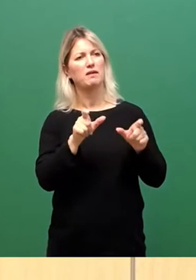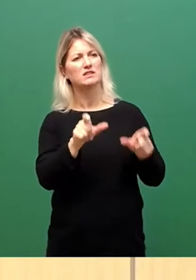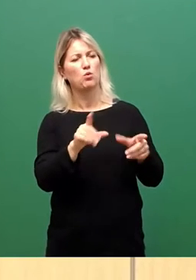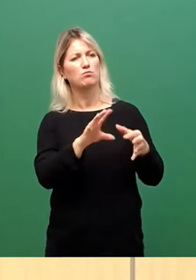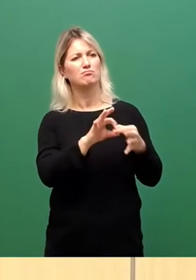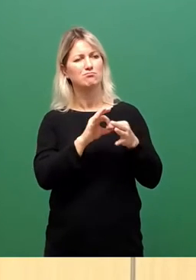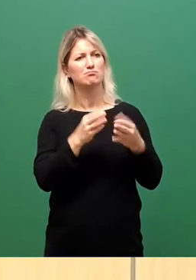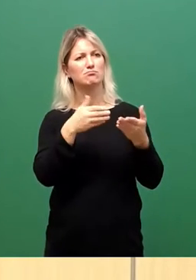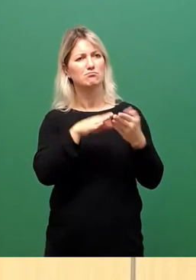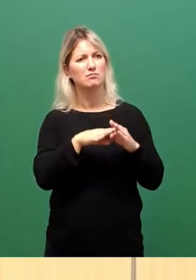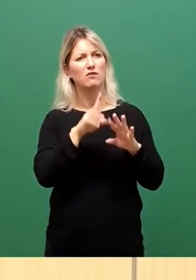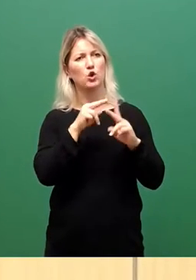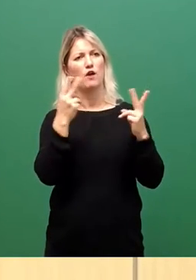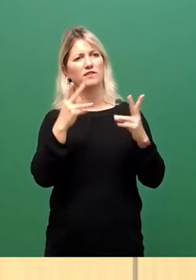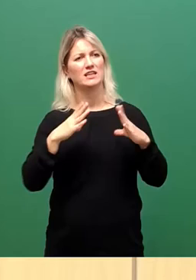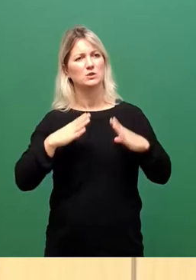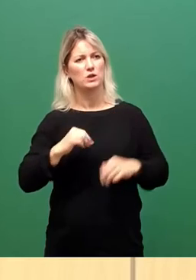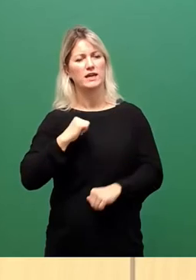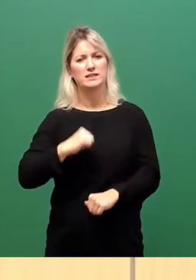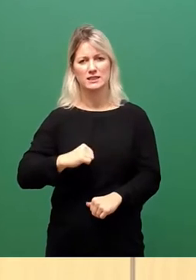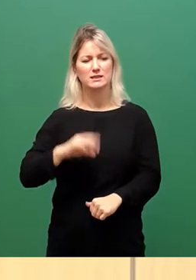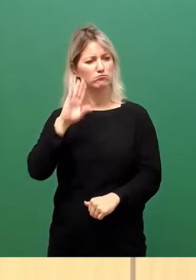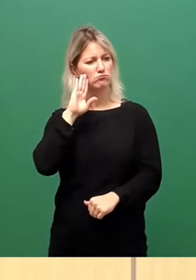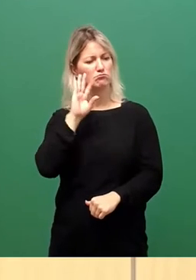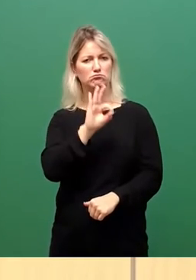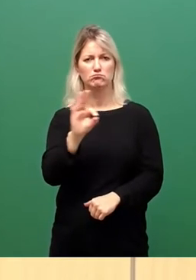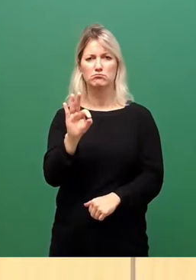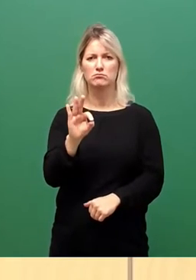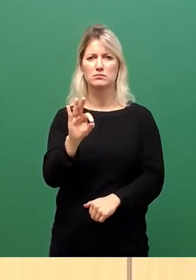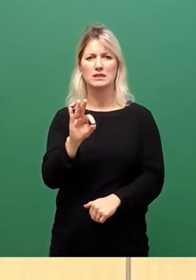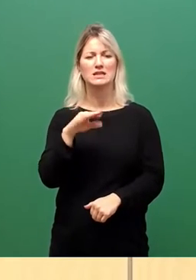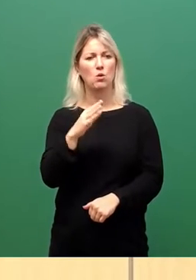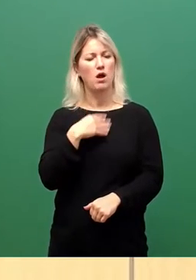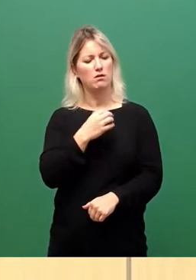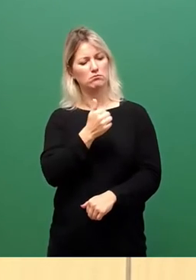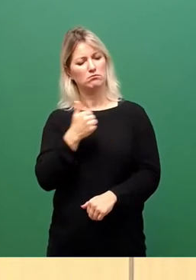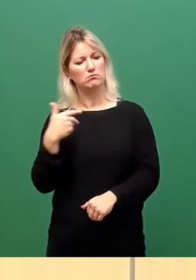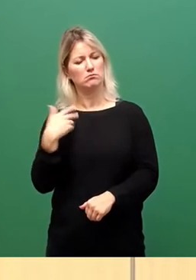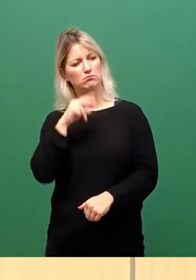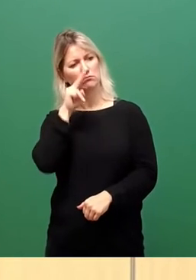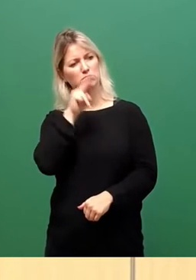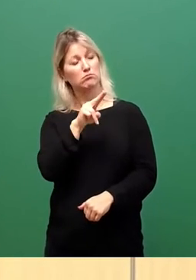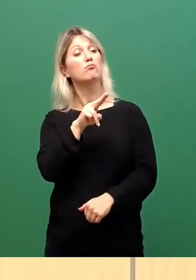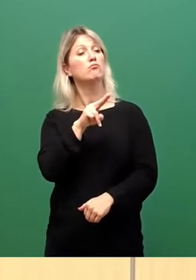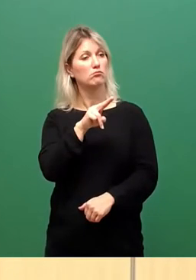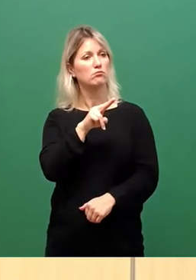Gesundheitsdienst. So wird es auch von einigen von uns erstmal erfasst, stimmt aber nicht.